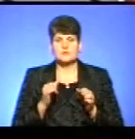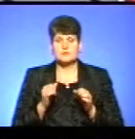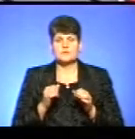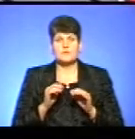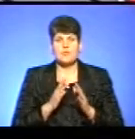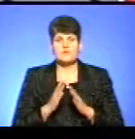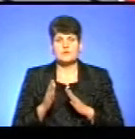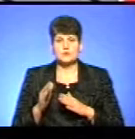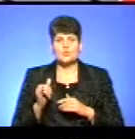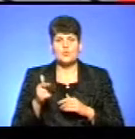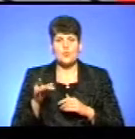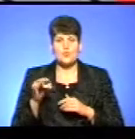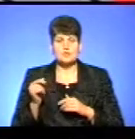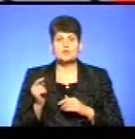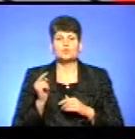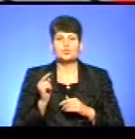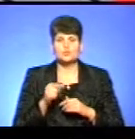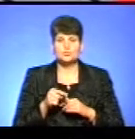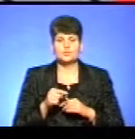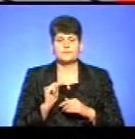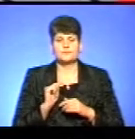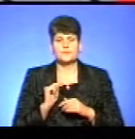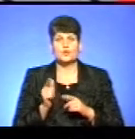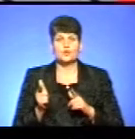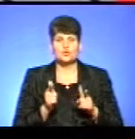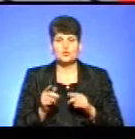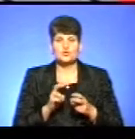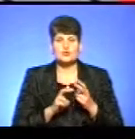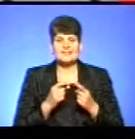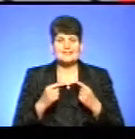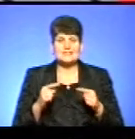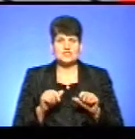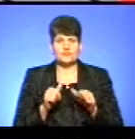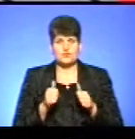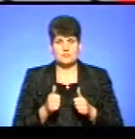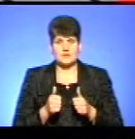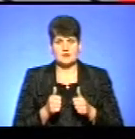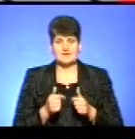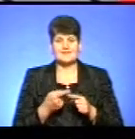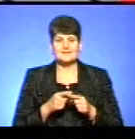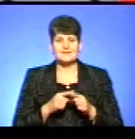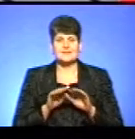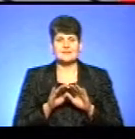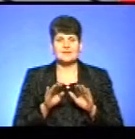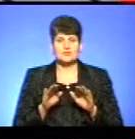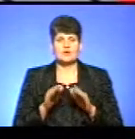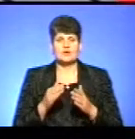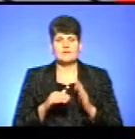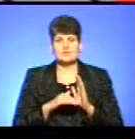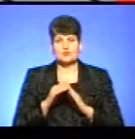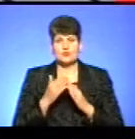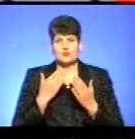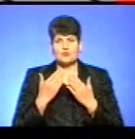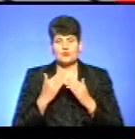Угорщини, і вони тому готові шукати інші формати в якийсь спосіб і цей діалог високого рівня проводити між